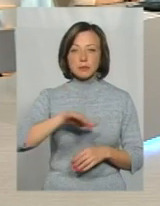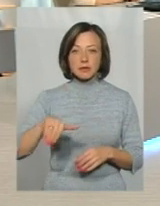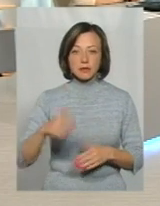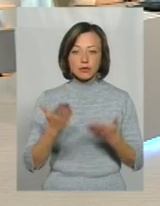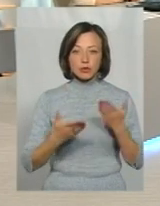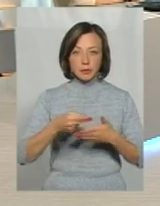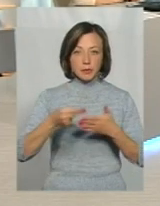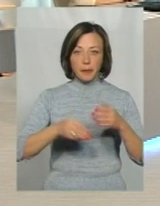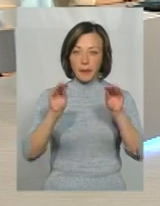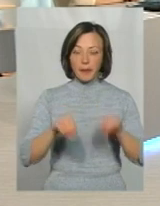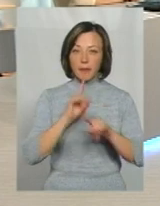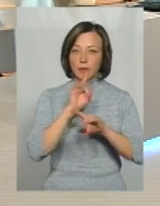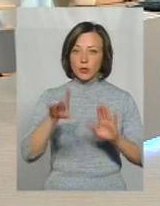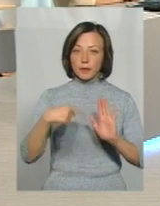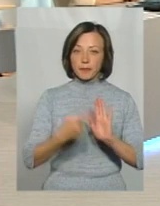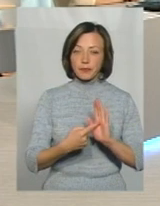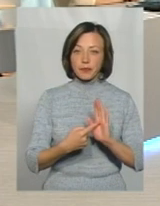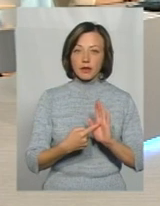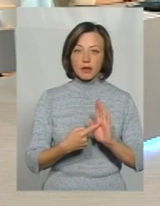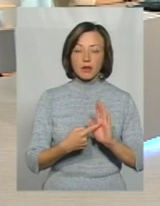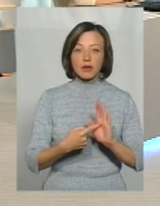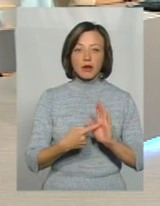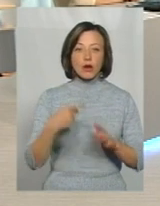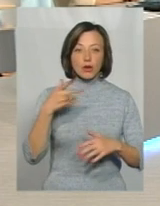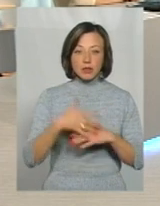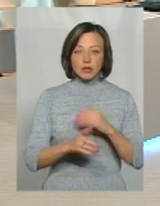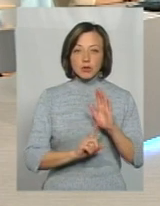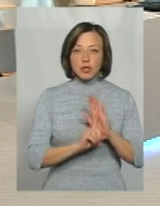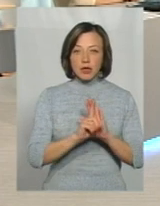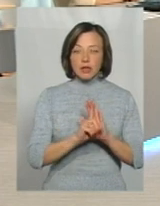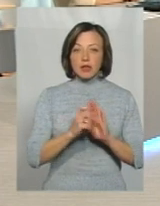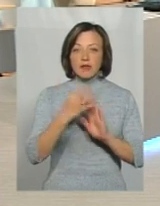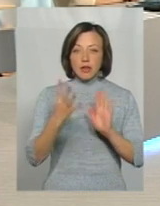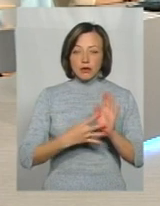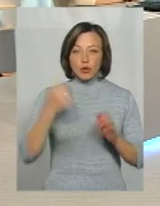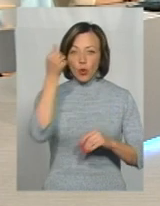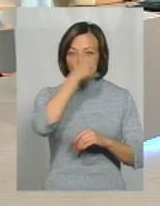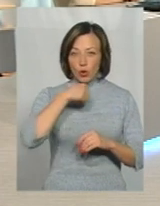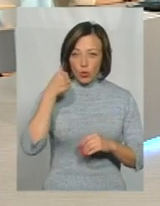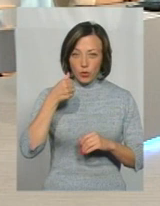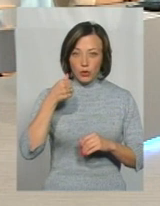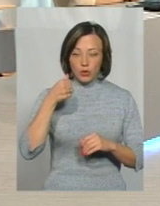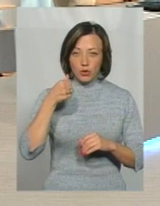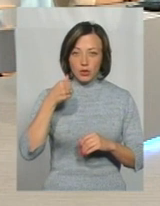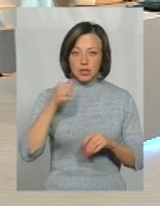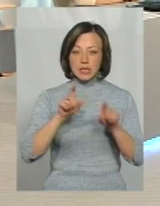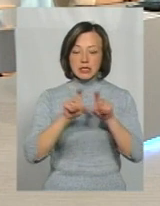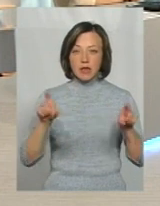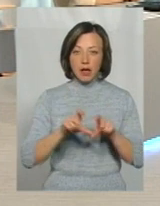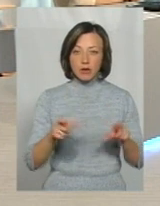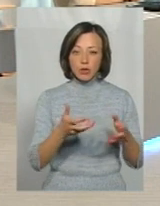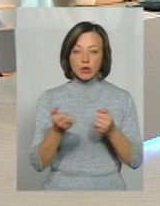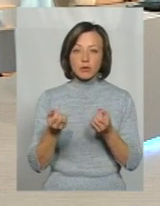декларації? Після, ви розумієте, спочатку 2019 року заклади будуть